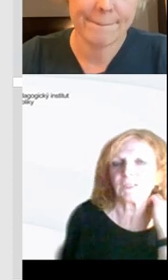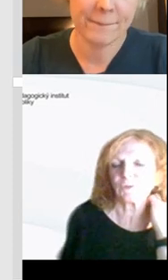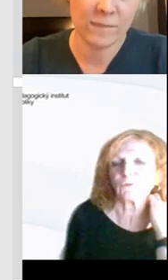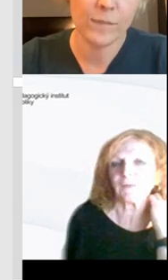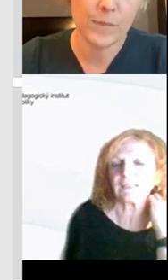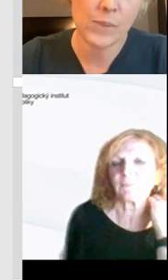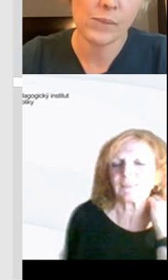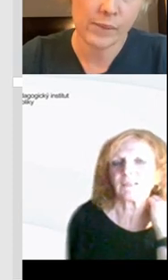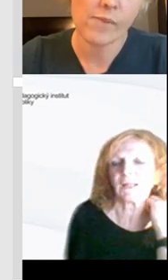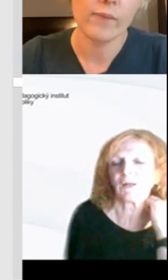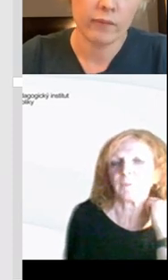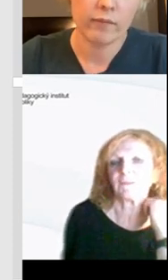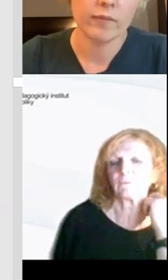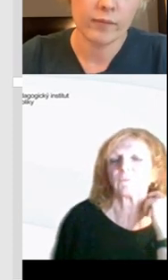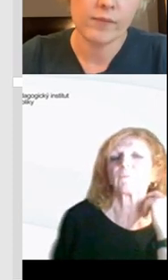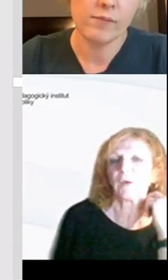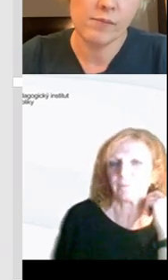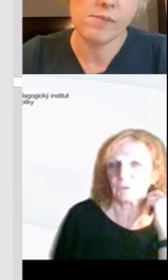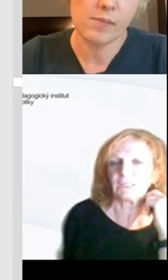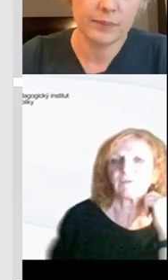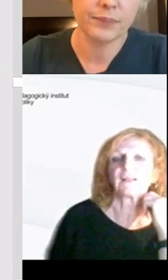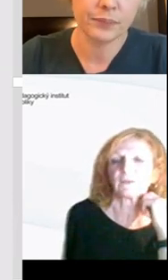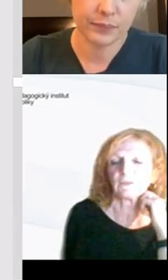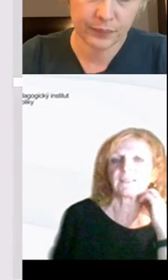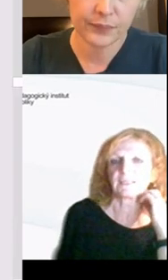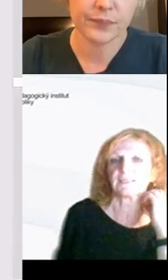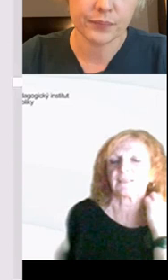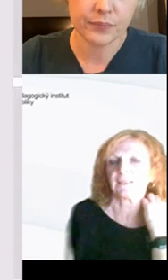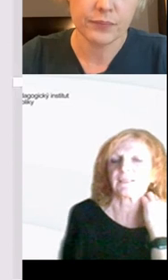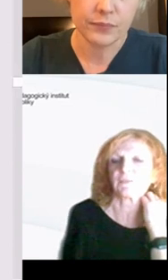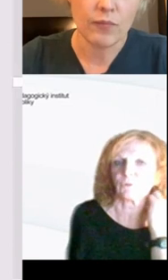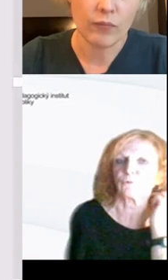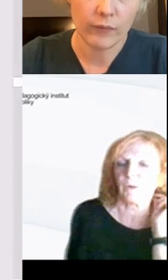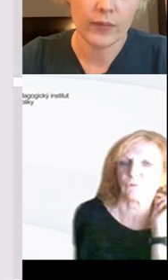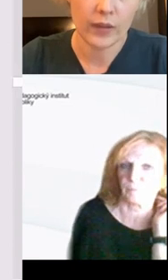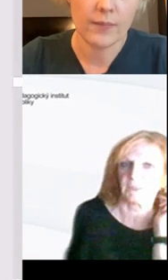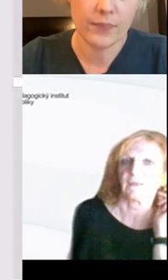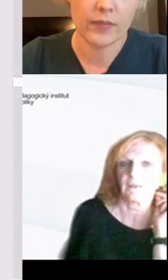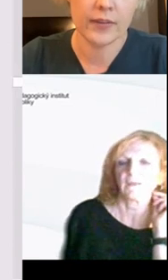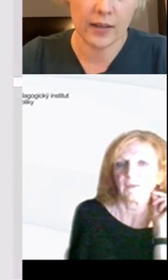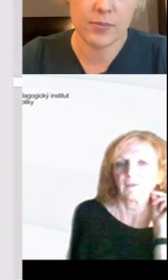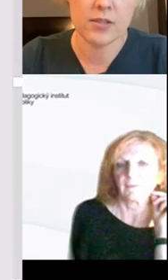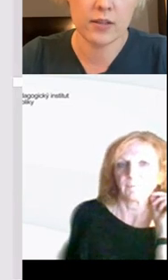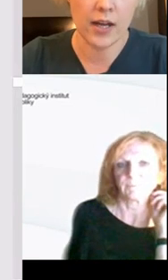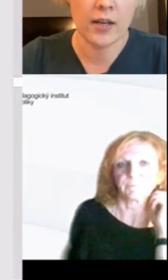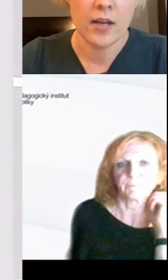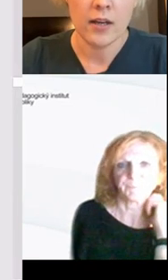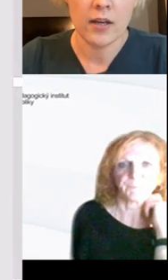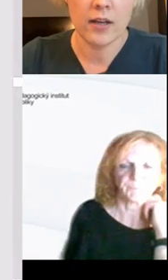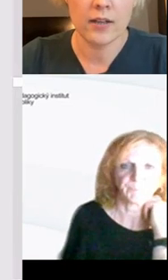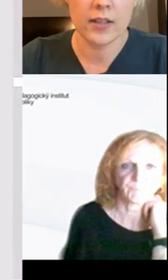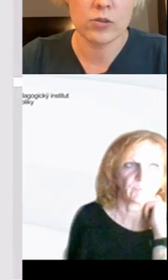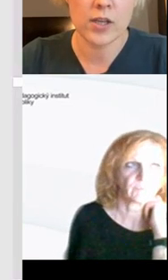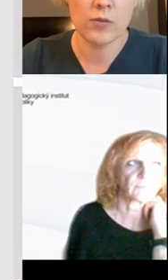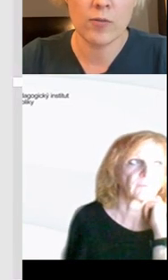když jsme jako dlouze diskutovali, jestli by se neměla objevit mnohem dřív, ale nakonec je zařazena tady na začátku druhého stupni. Tak, přesně tak.